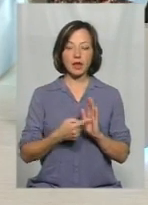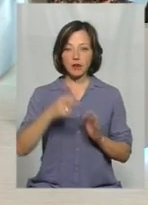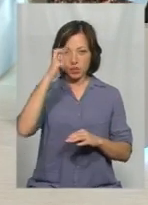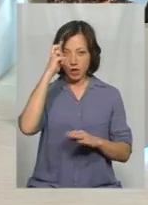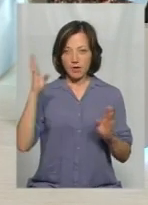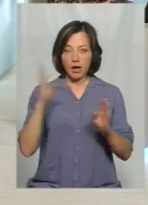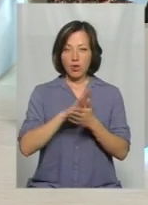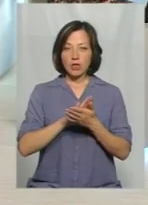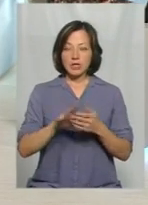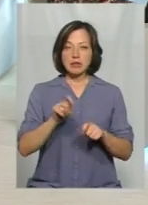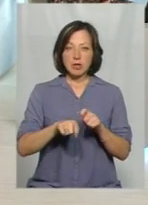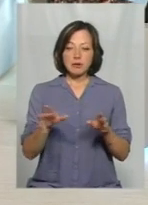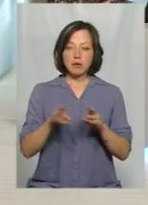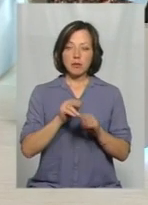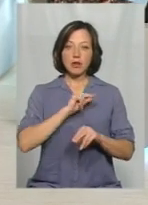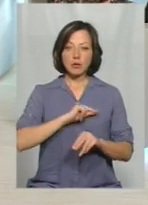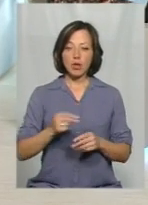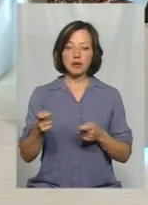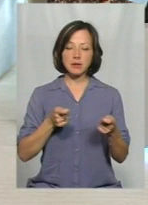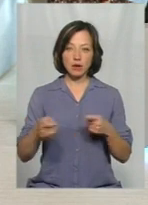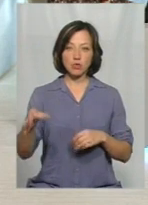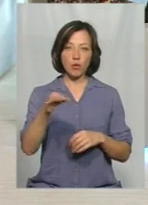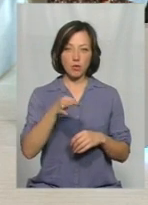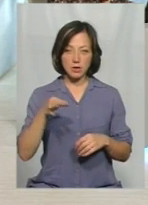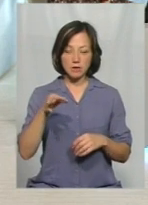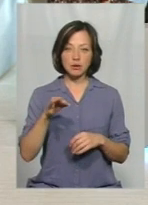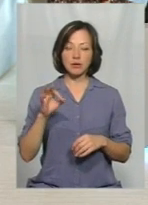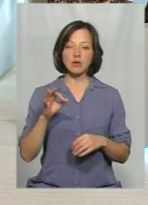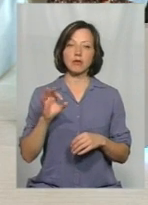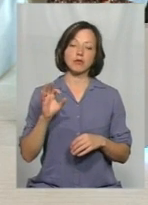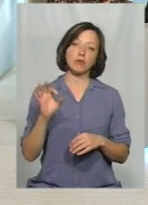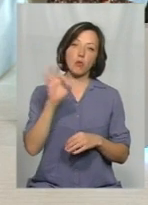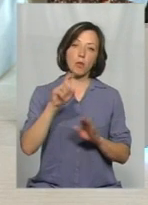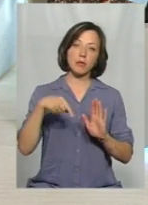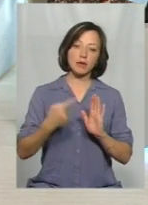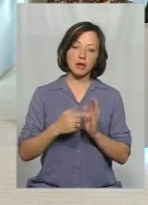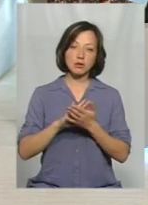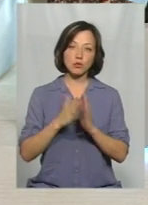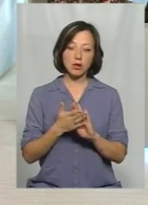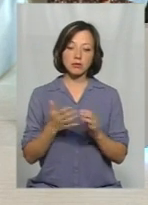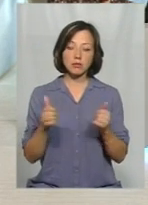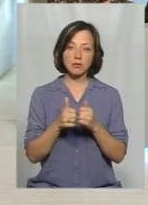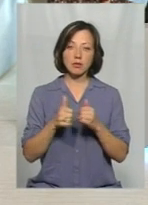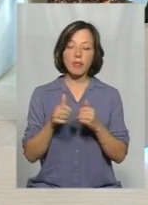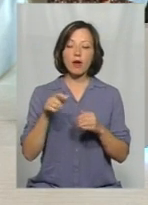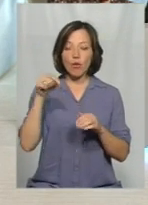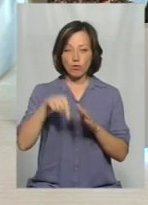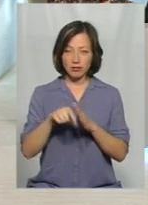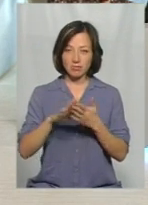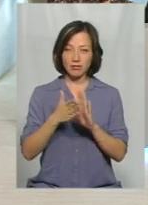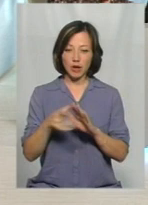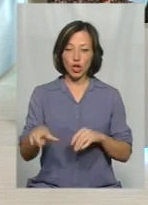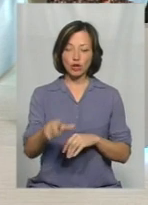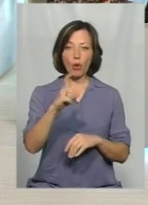співпрацює з Хмельницькою обласною державною адміністрацією щодо ситуації, яка ставиться навколо річки. І